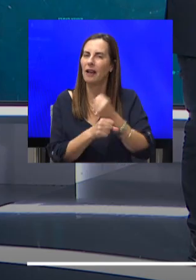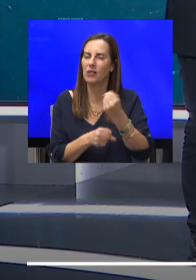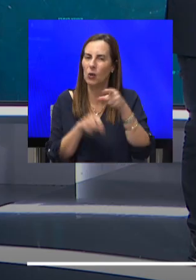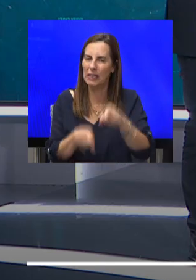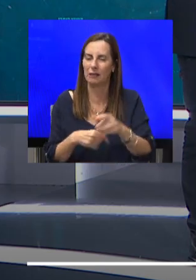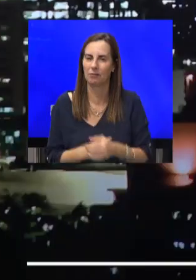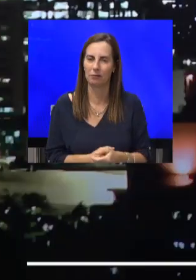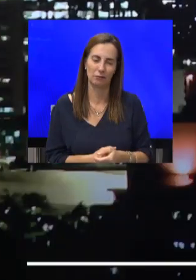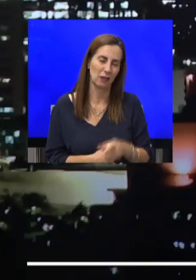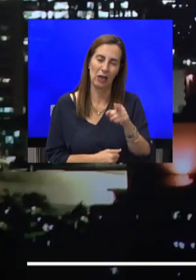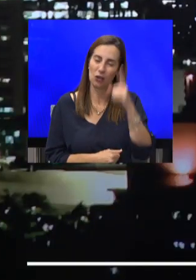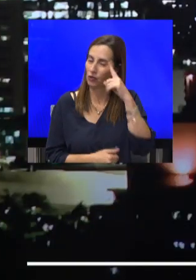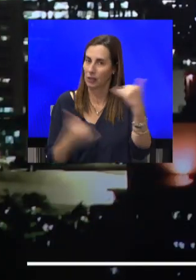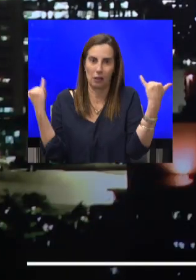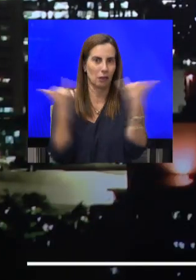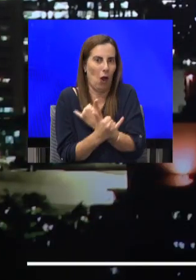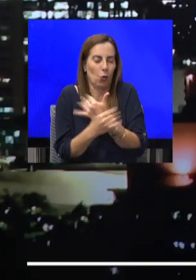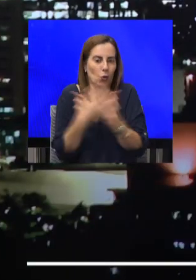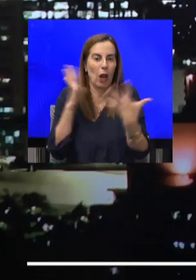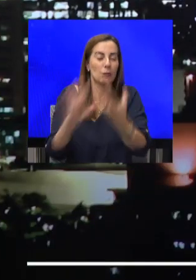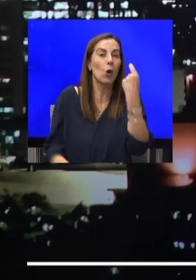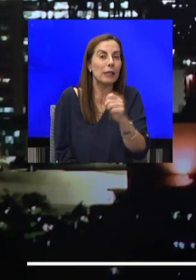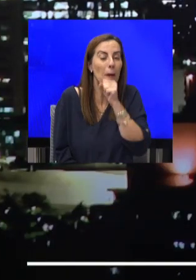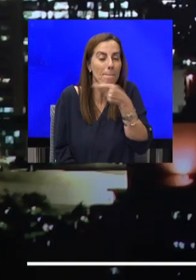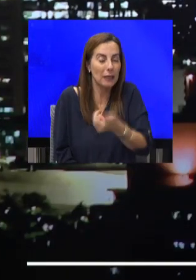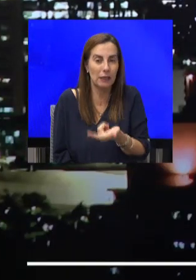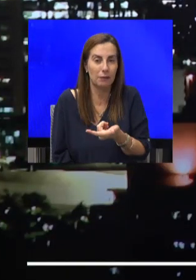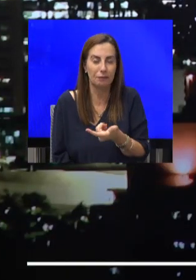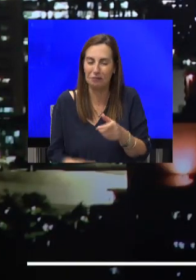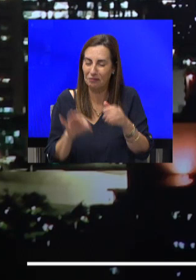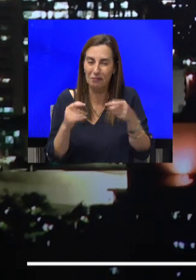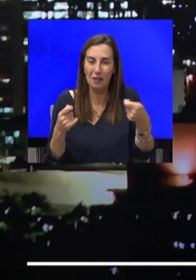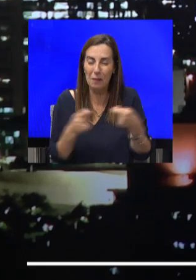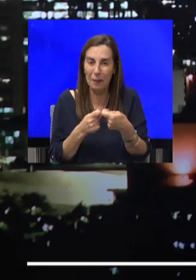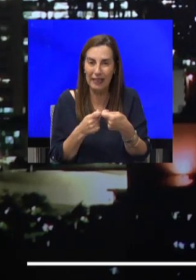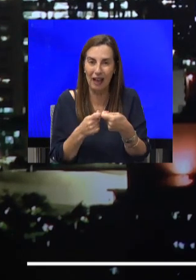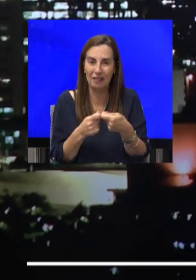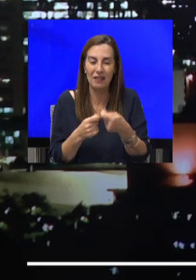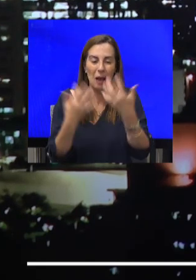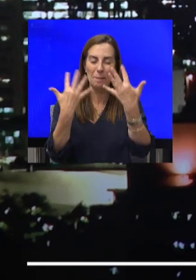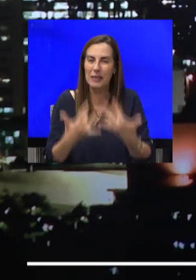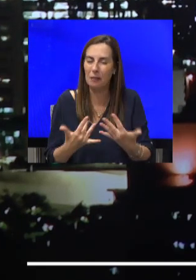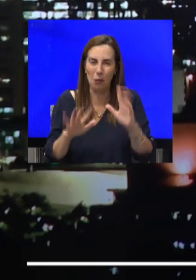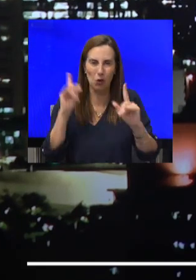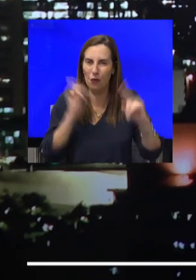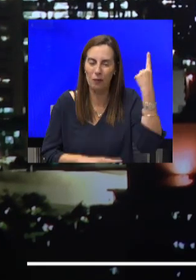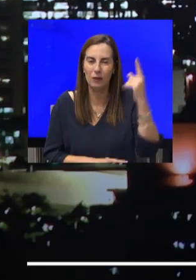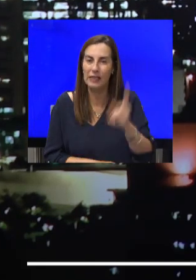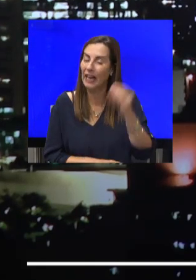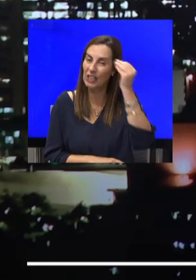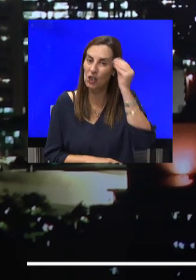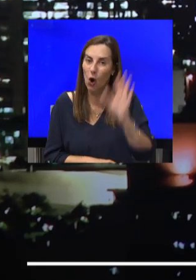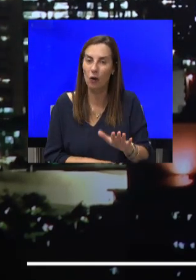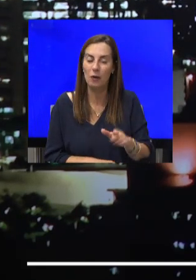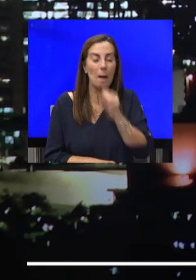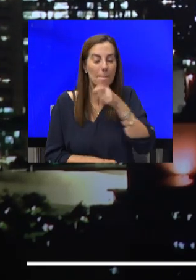טעות באמת גדולה מאוד. מבחינה כמותית, המספרים לא גדולים, צריכים לזכור שפינסה את חובה לעצמאים היא